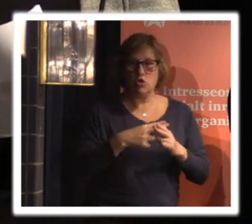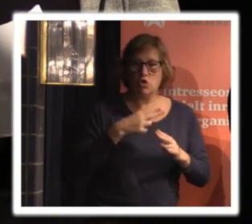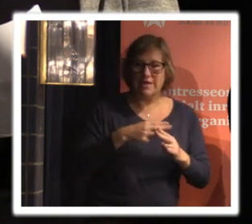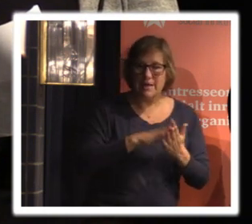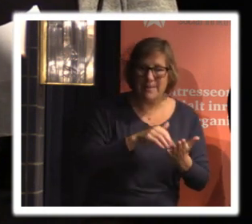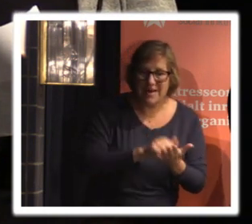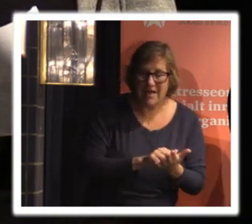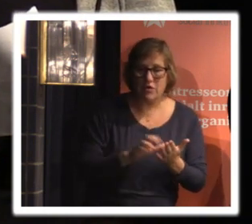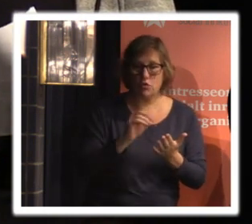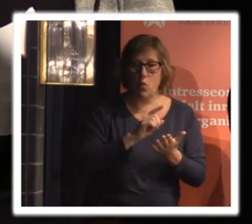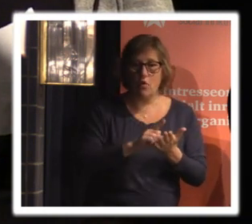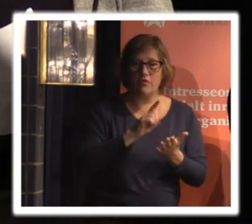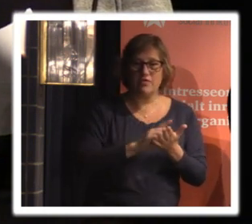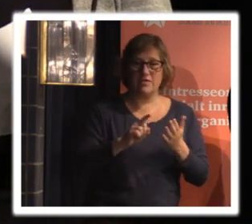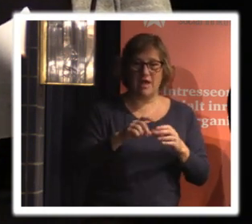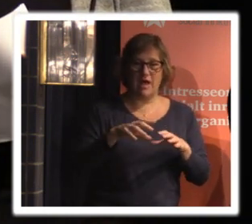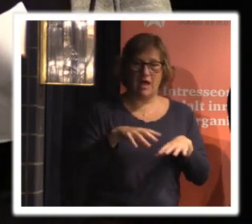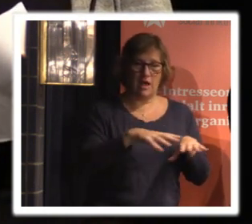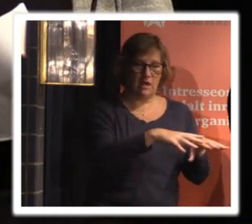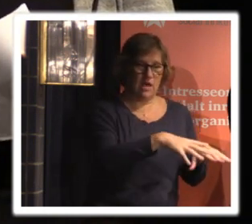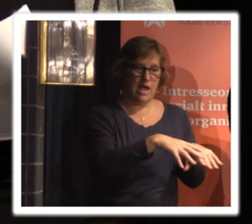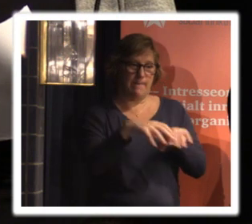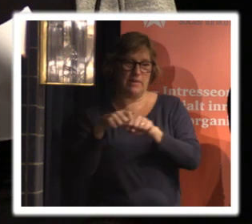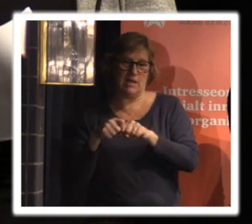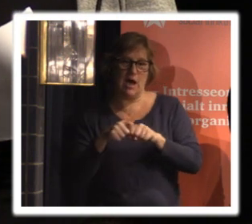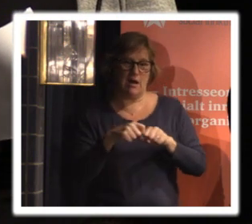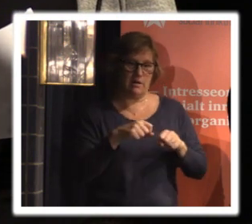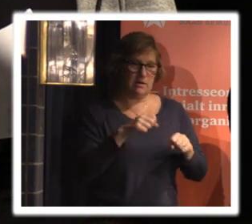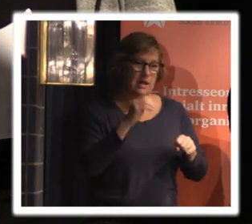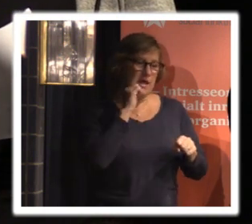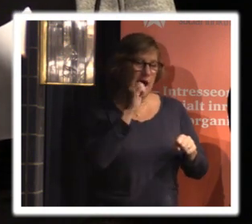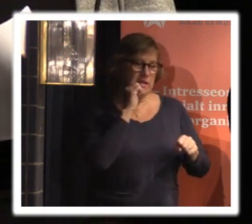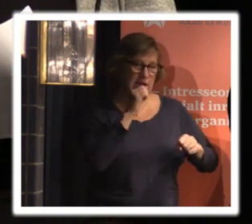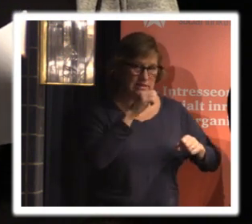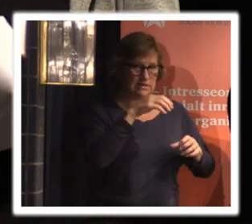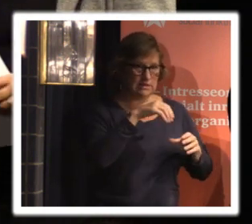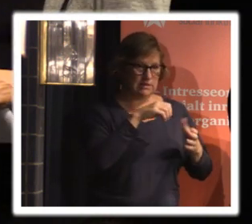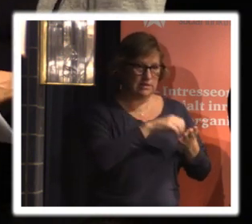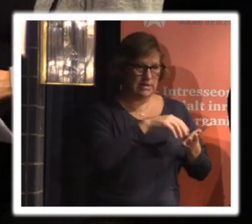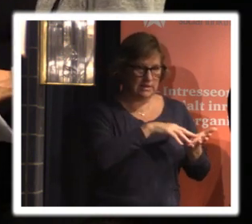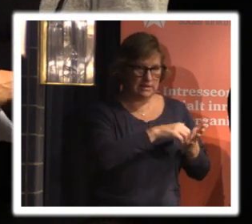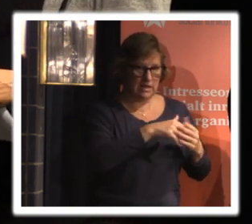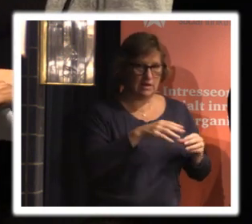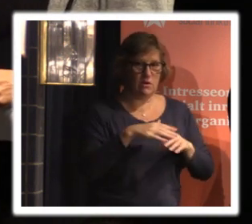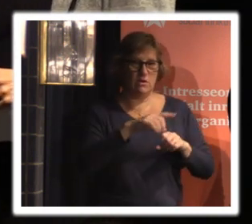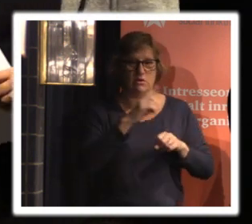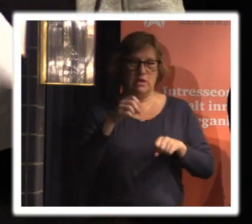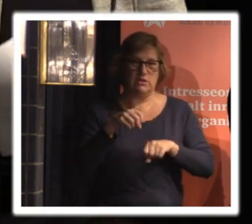ofta exporterar e-postadresser från medlemsregistret och laddar upp till ett bolag utanför EU just det